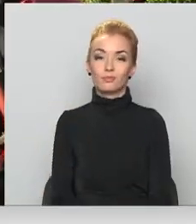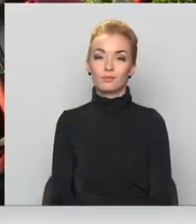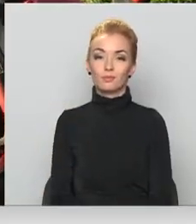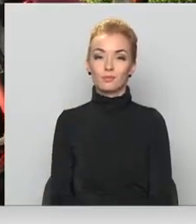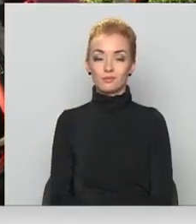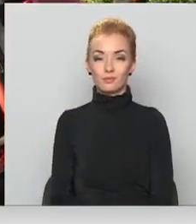Bikovskis, Retevē.